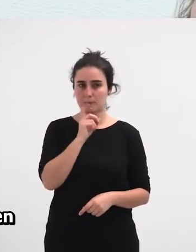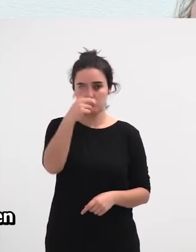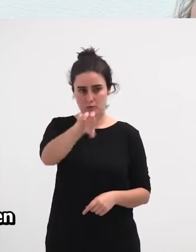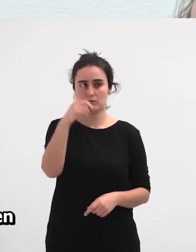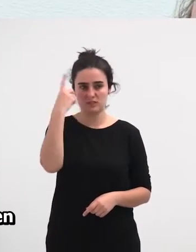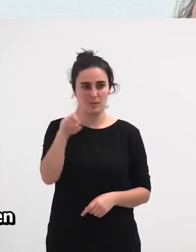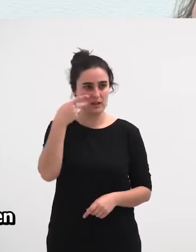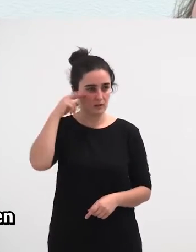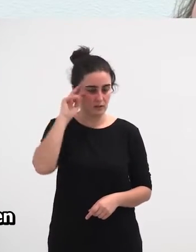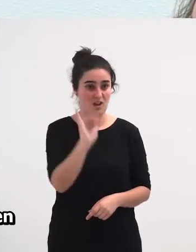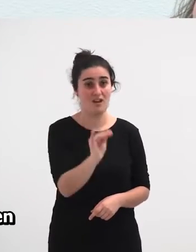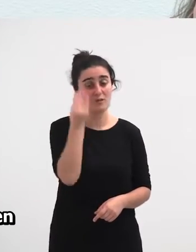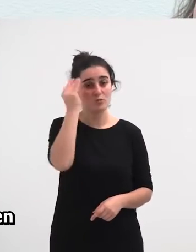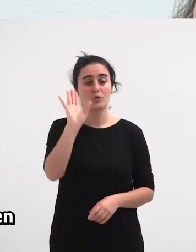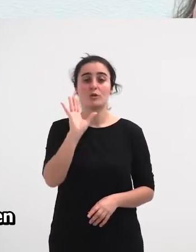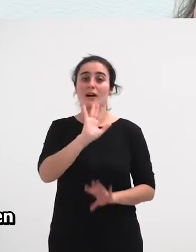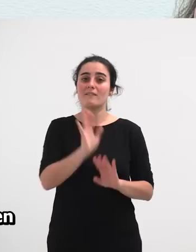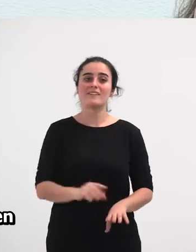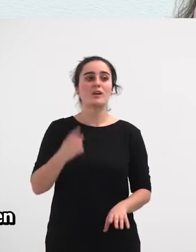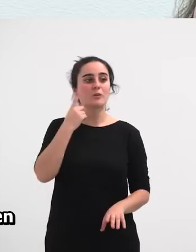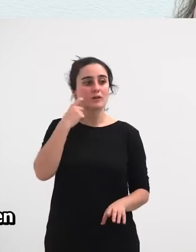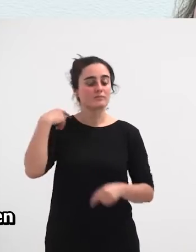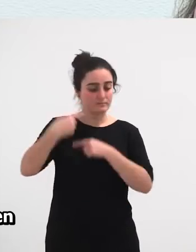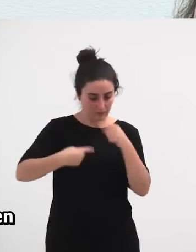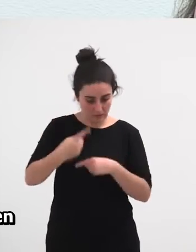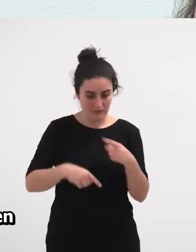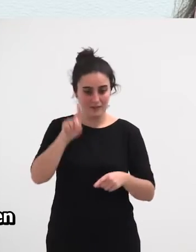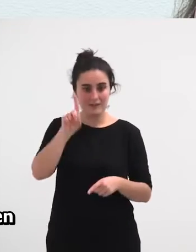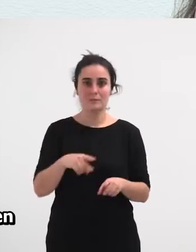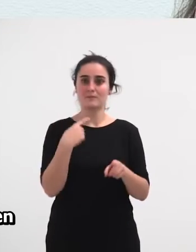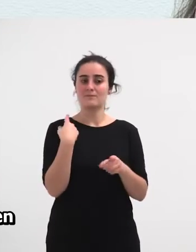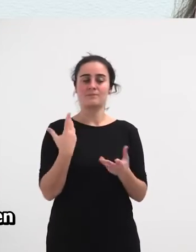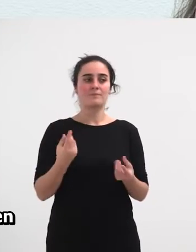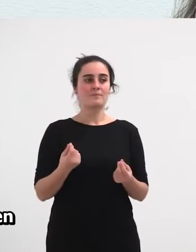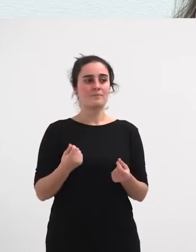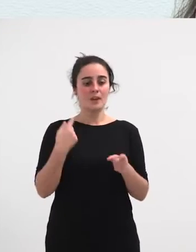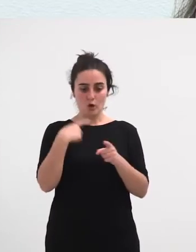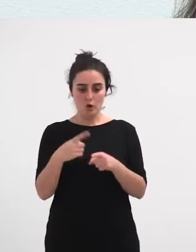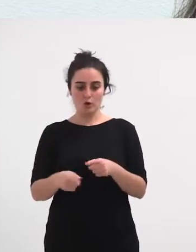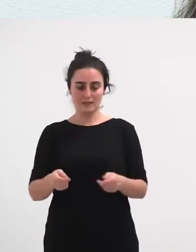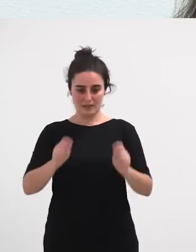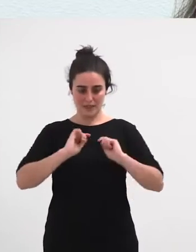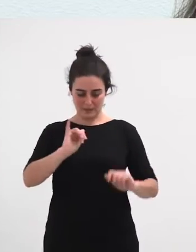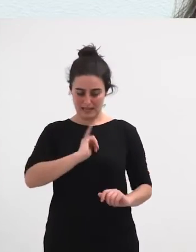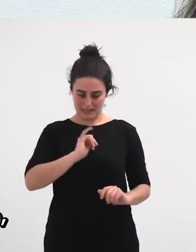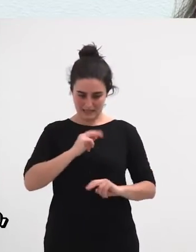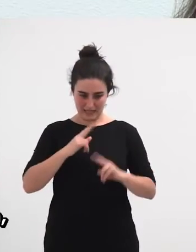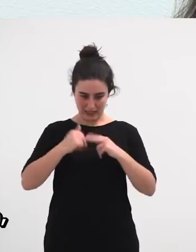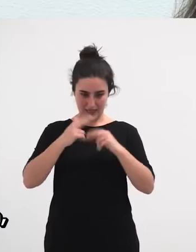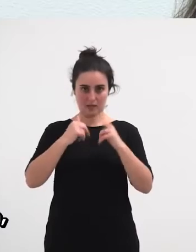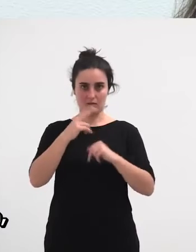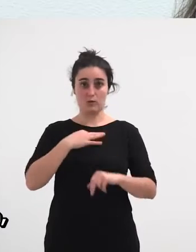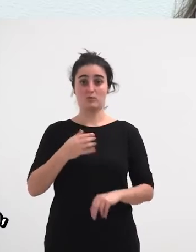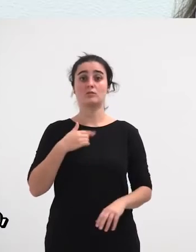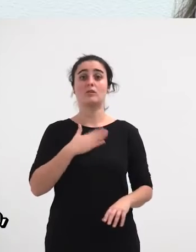Errituak eta gure identitatea eraikitzen laguntzen dute elementuak. Ni